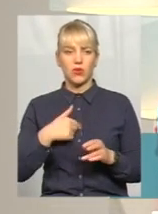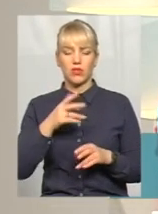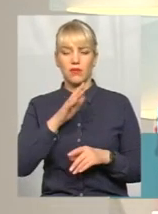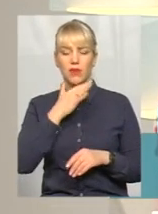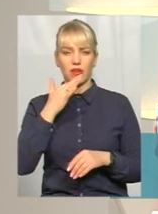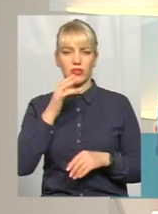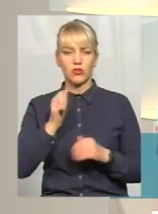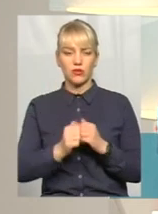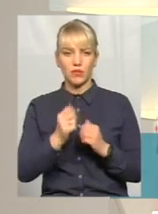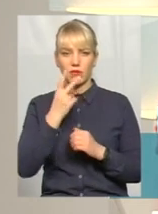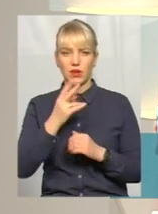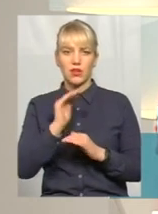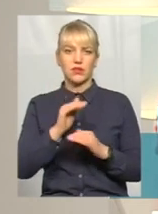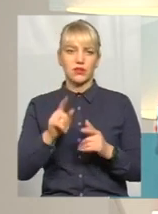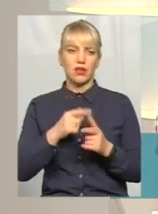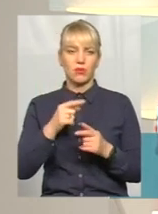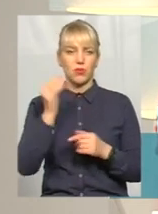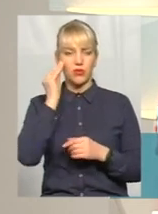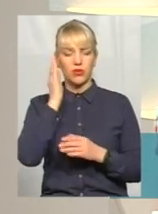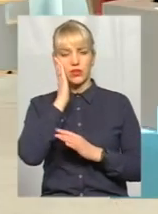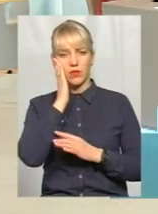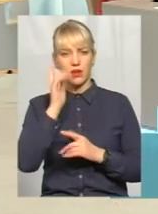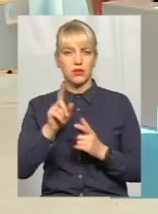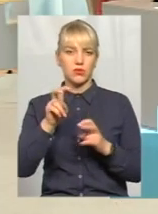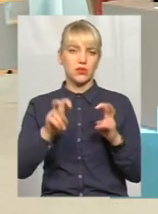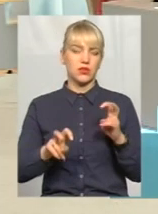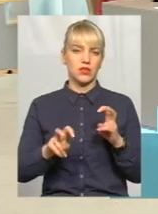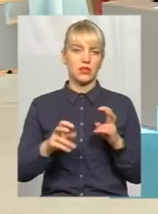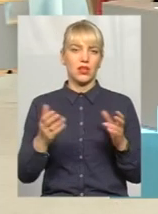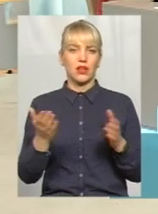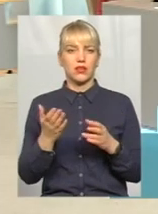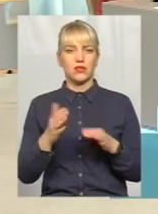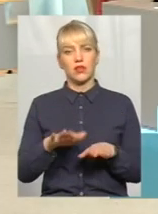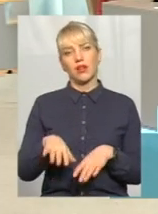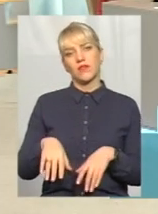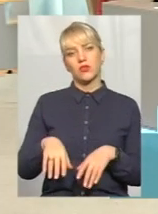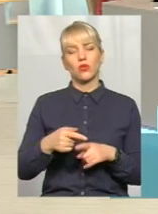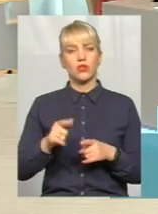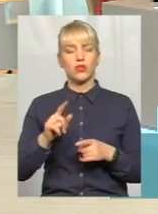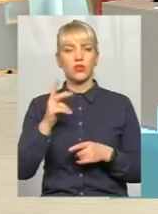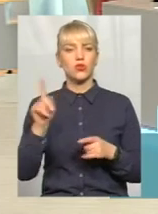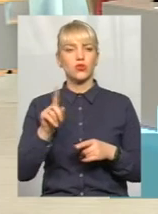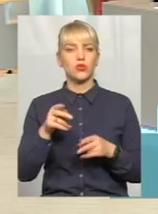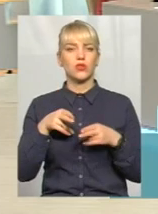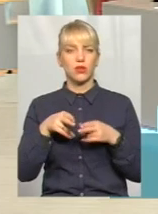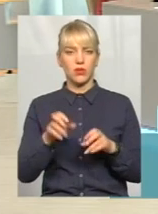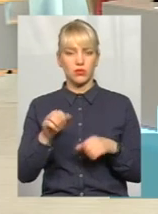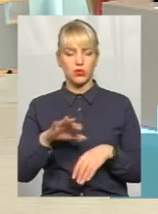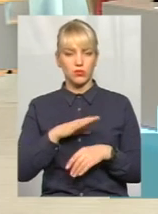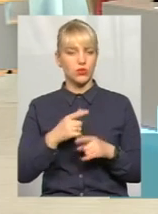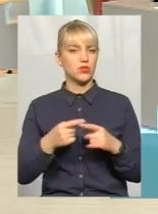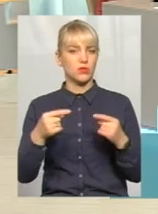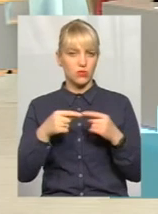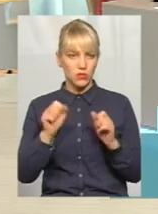підозріло сплять, або сидять відсторонені. Може, там є кримінал теж. Перевіряєте? То, що кримінал може бути, це